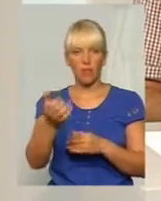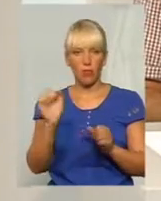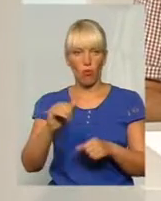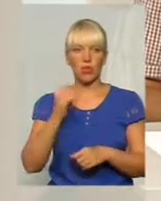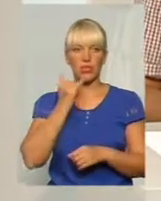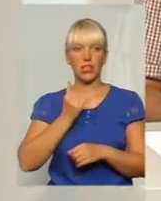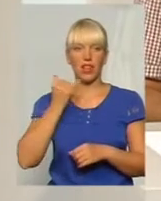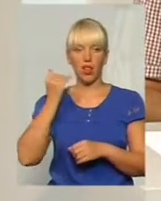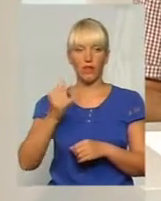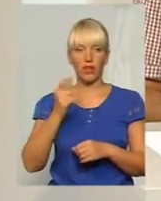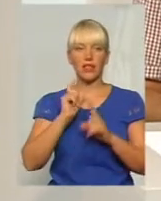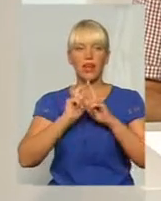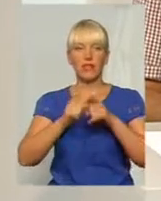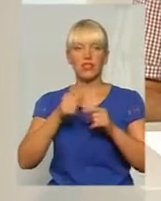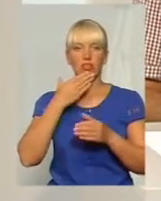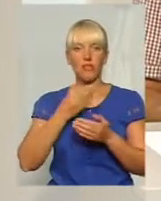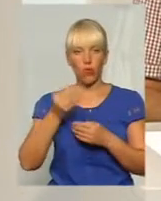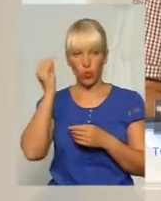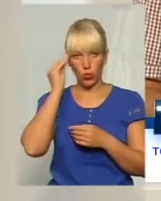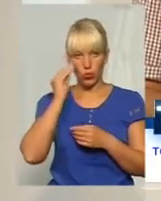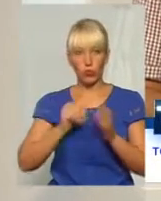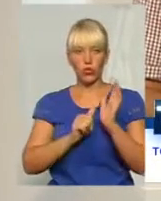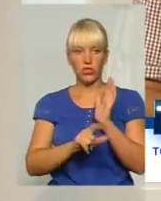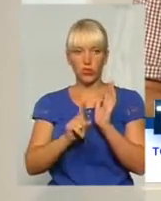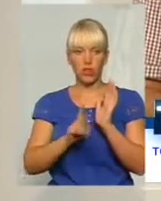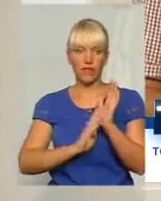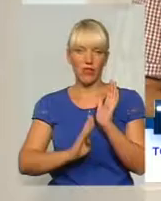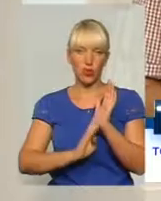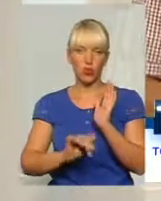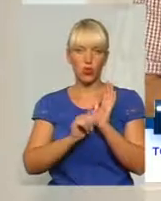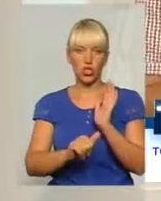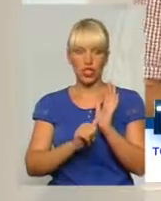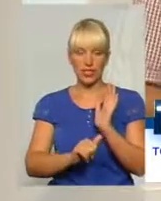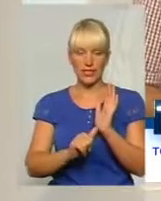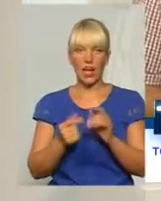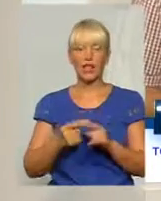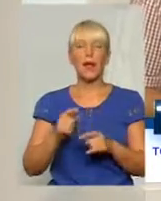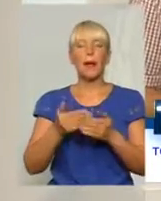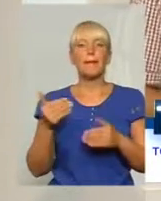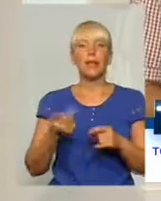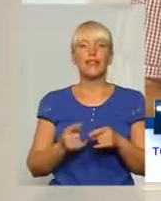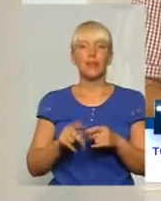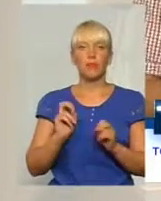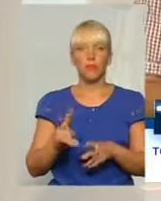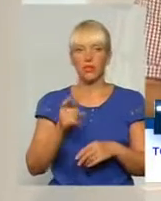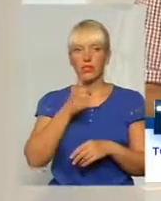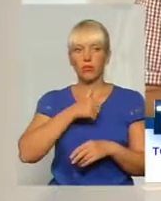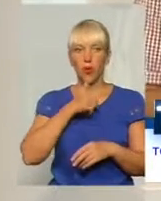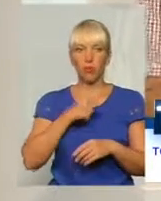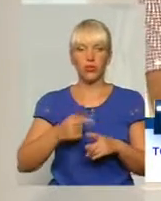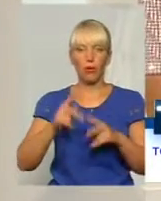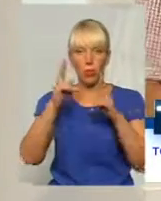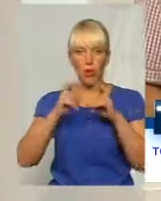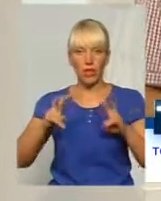зателефонувати і висловити свою думку з цього правду, 61-90-60. Отож, перед тим, як спробувати пронизвати ситуацію,